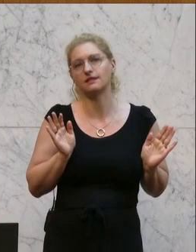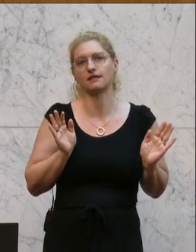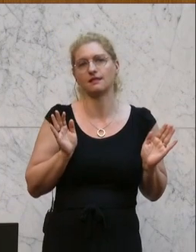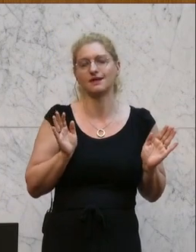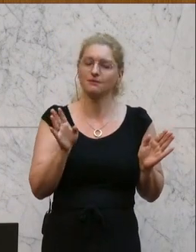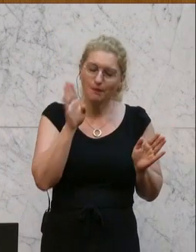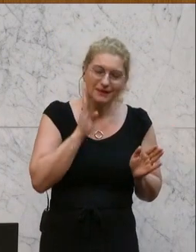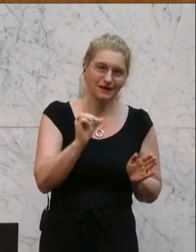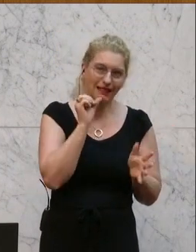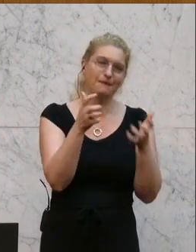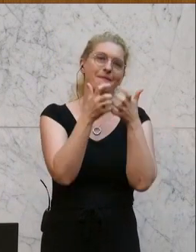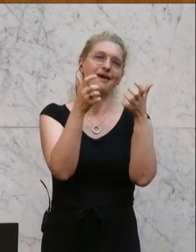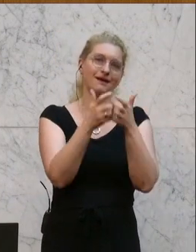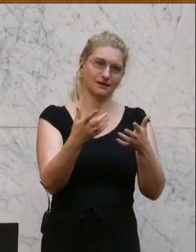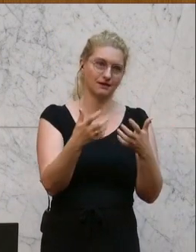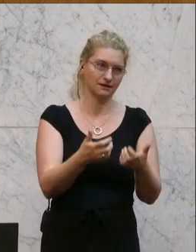Sie keine Märchen.